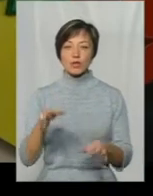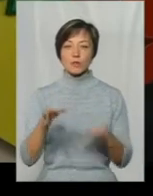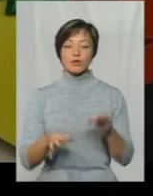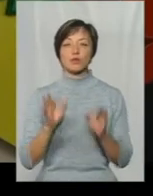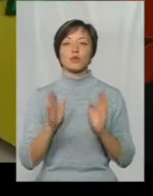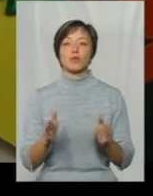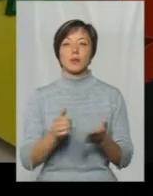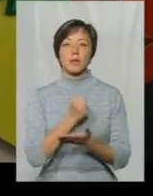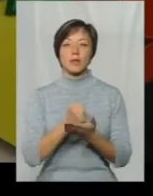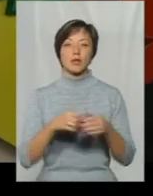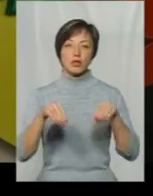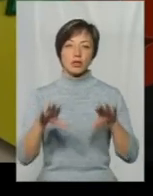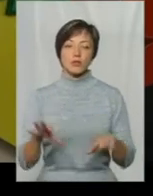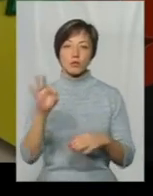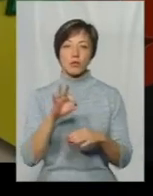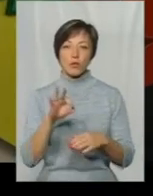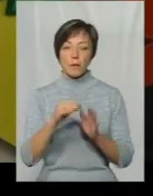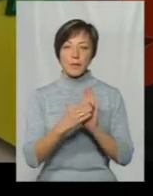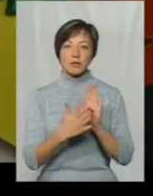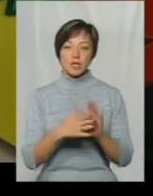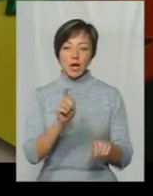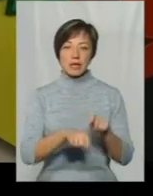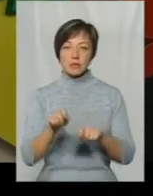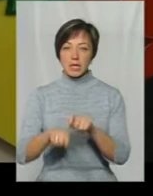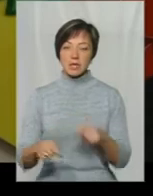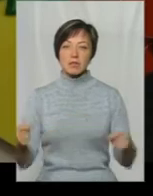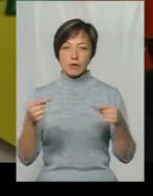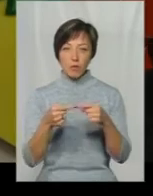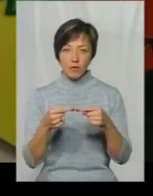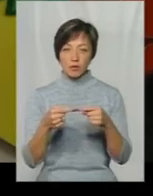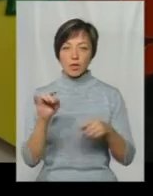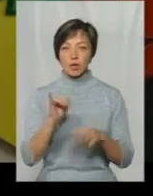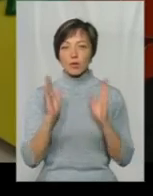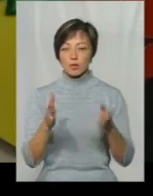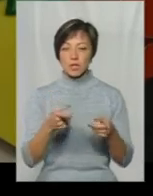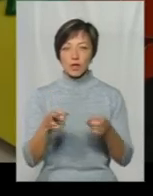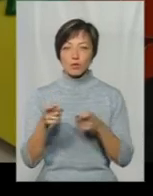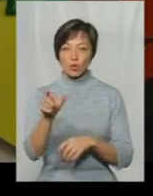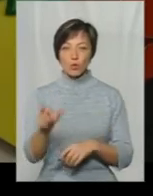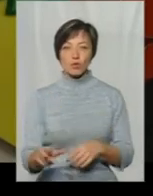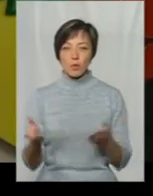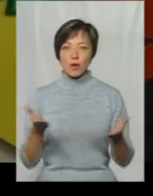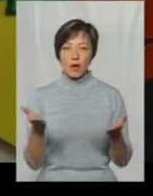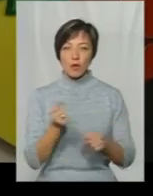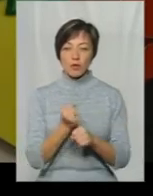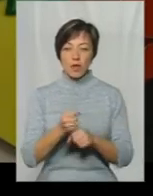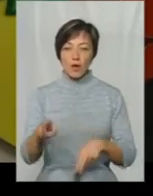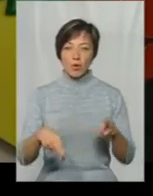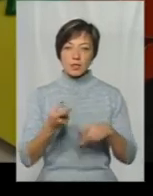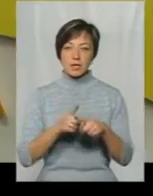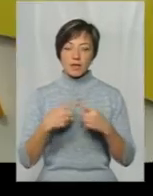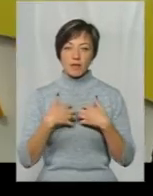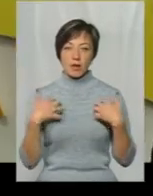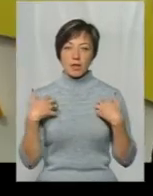прийнято рішення про призначення експертизи Відповідною, і буде залучена та особа, яка робила розтанцієї